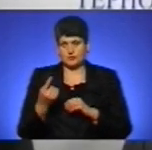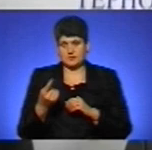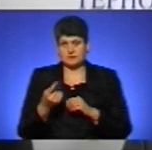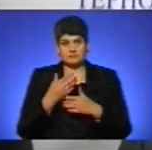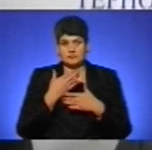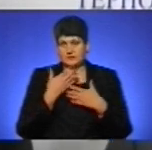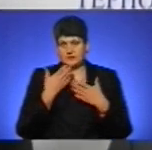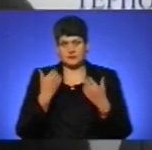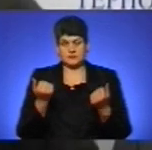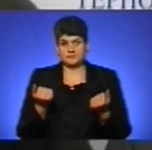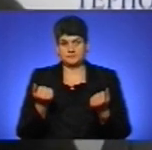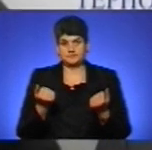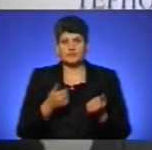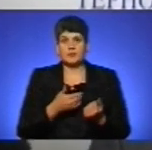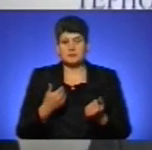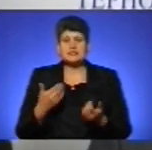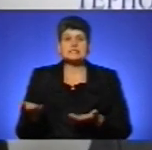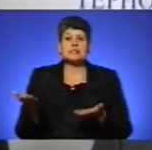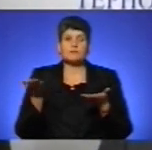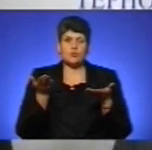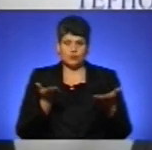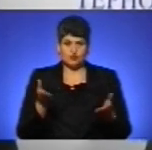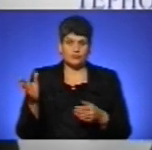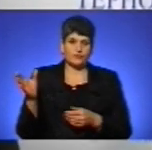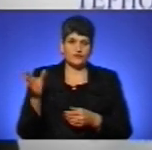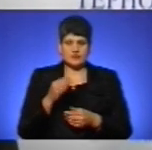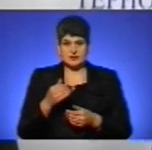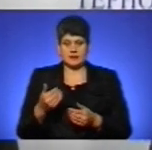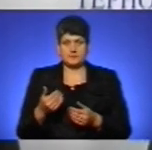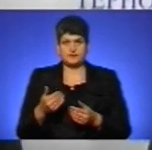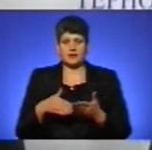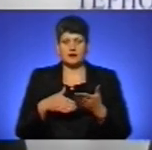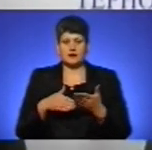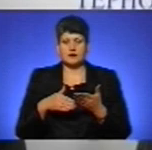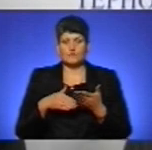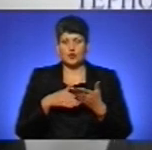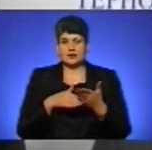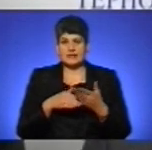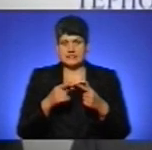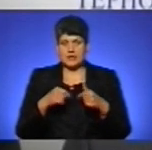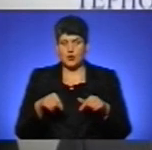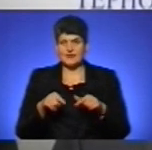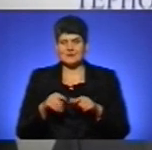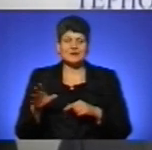жодних підстав нема. Ми запрошуємо всі волонтерські організації, всі